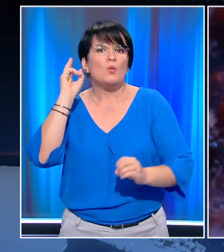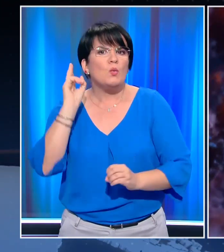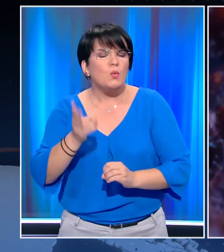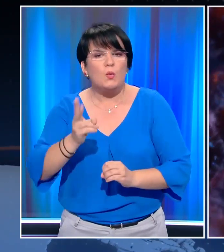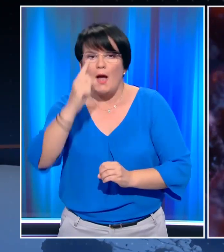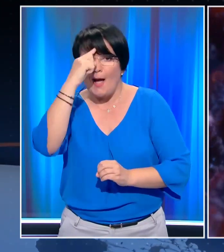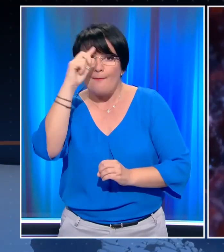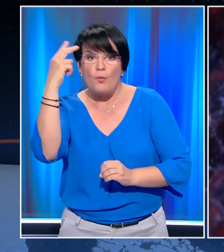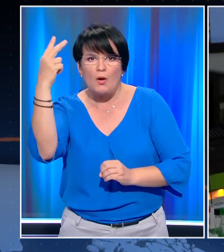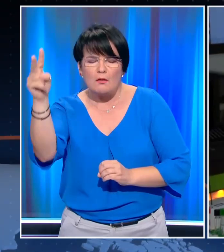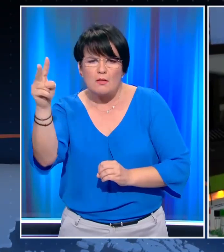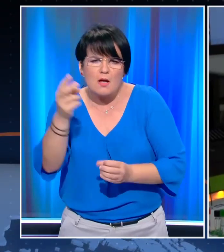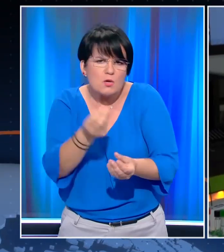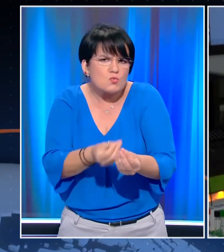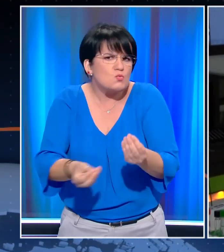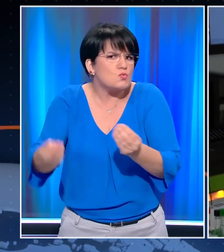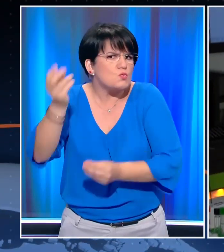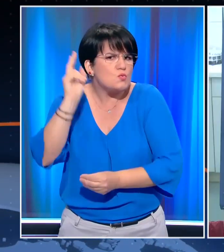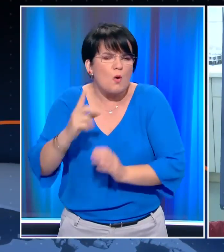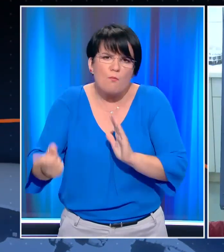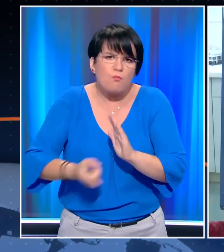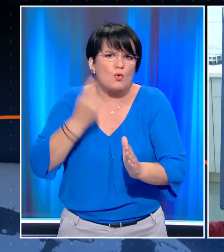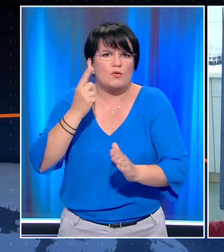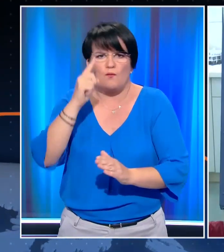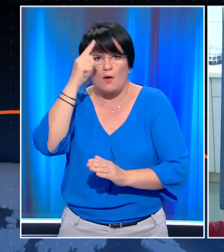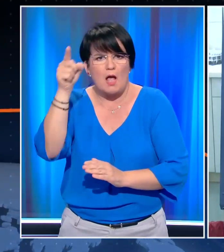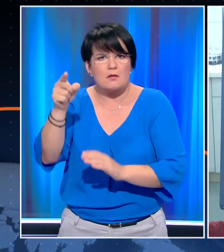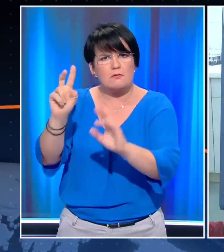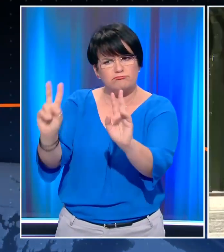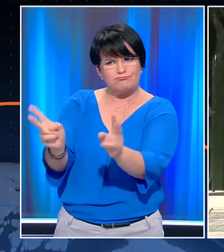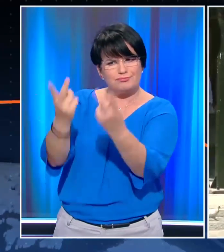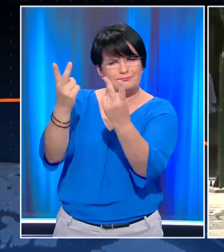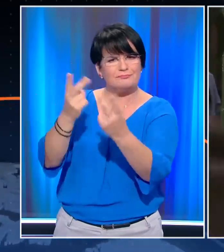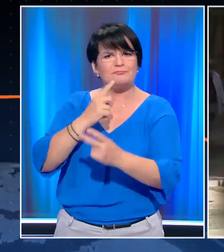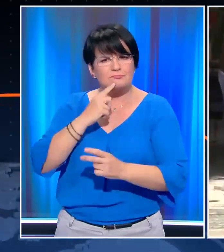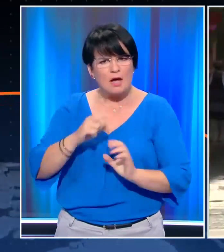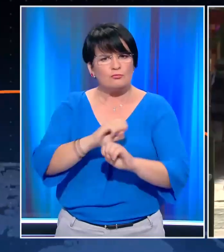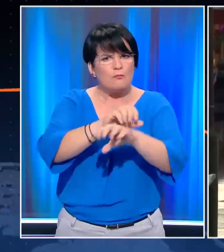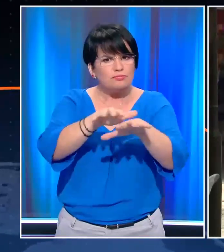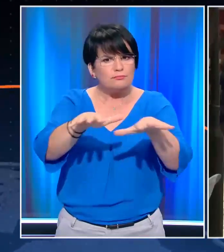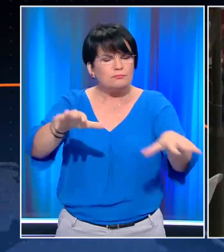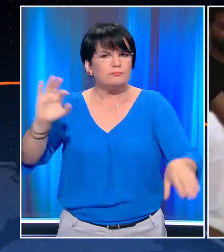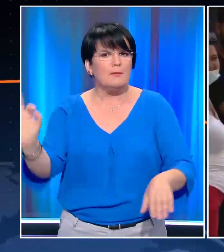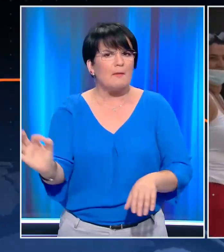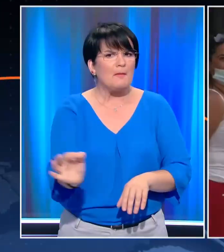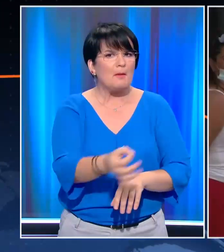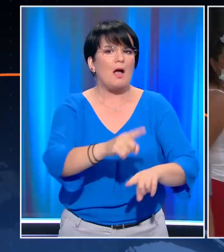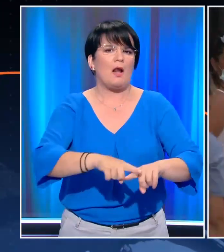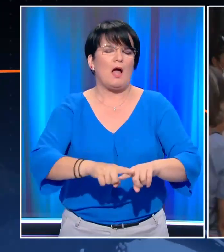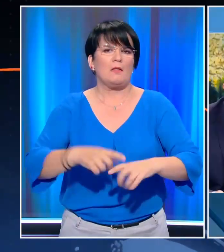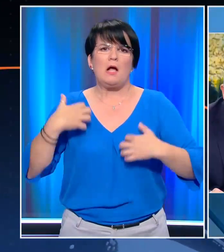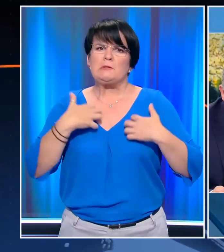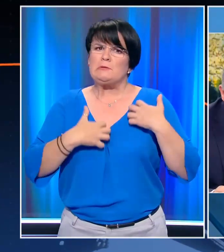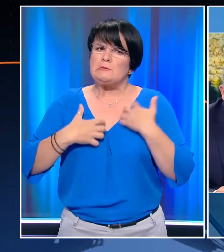μεταλλαγμένο στέλεχος του κορονοϊού που ανιχνεύτηκε για πρώτη φορά στην Ινδία, έχει αρχίσει να κάνει δυναμικά την εμφάνισή της και στην Ελλάδα, προκαλώντας